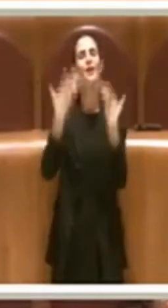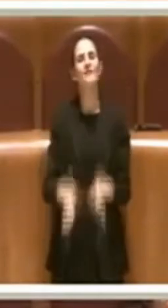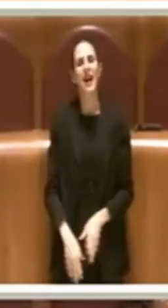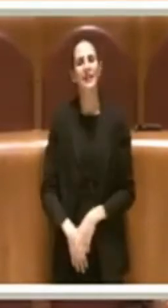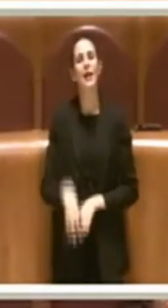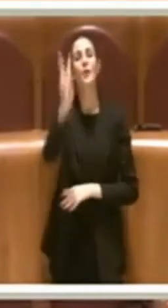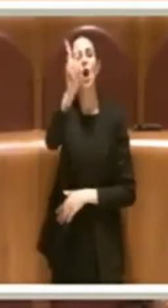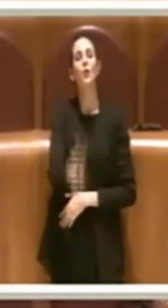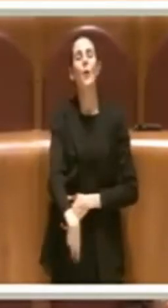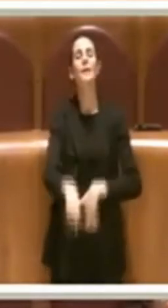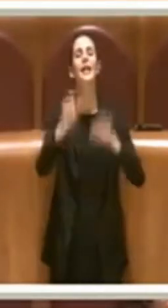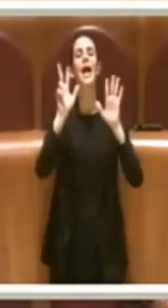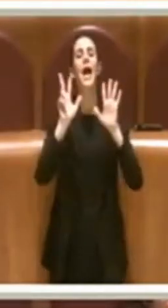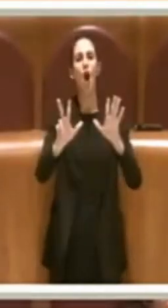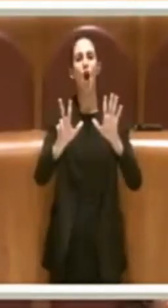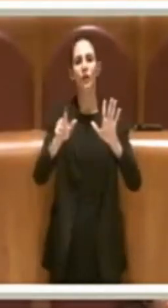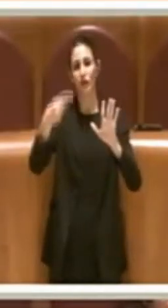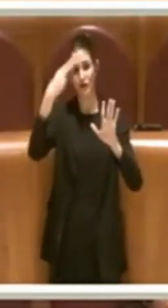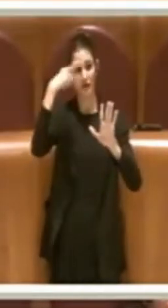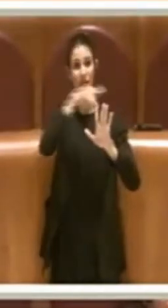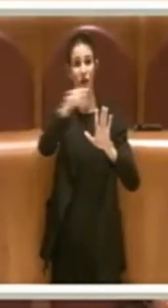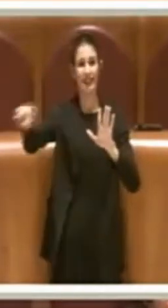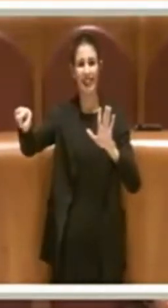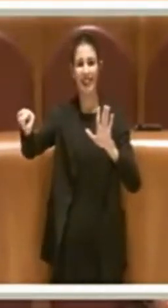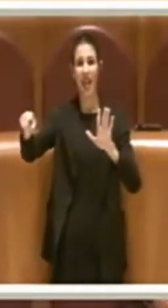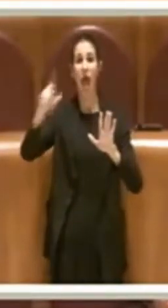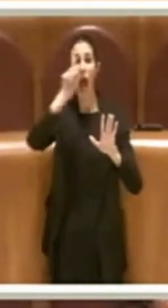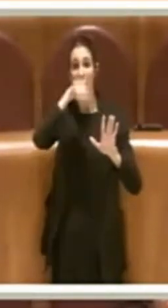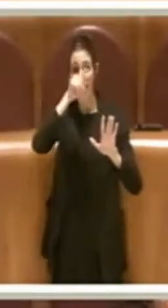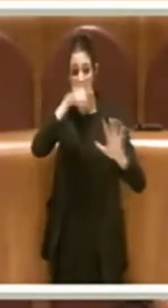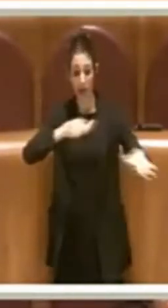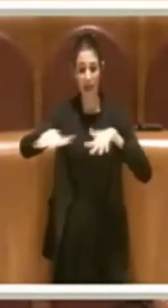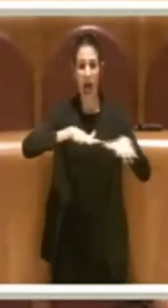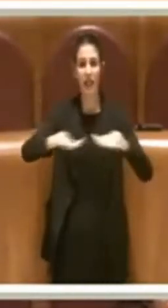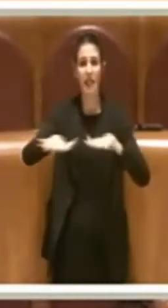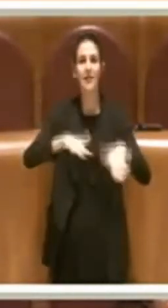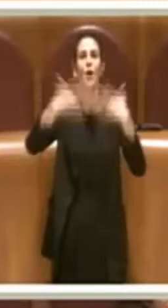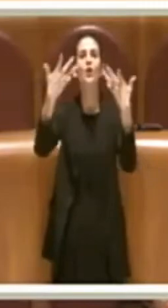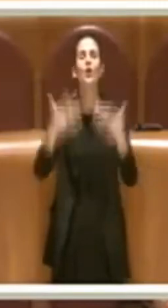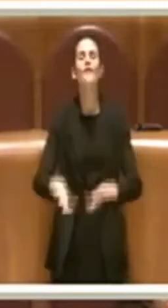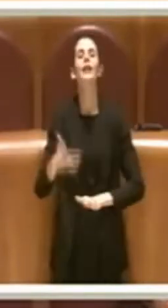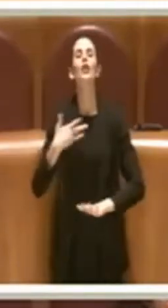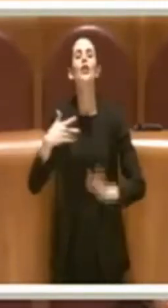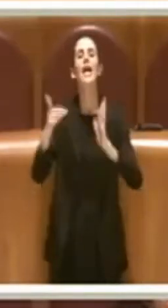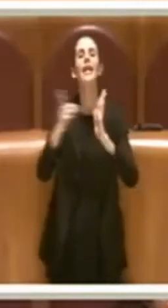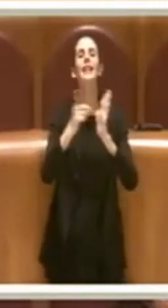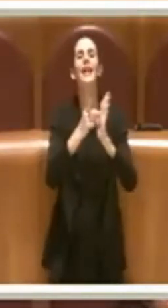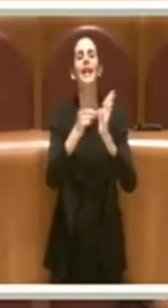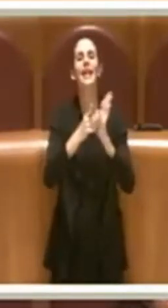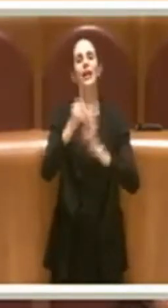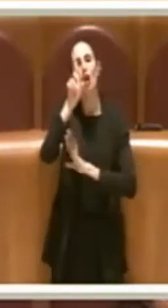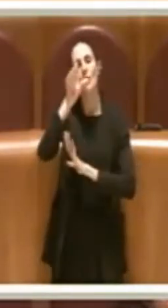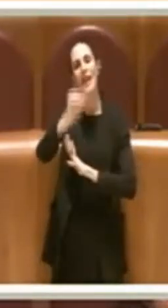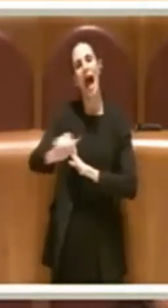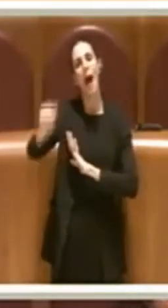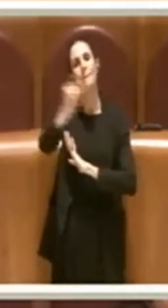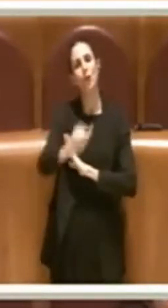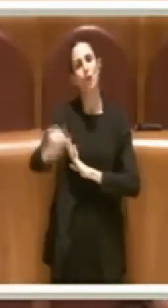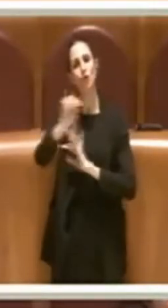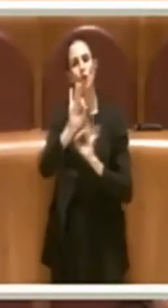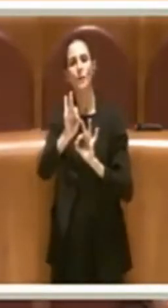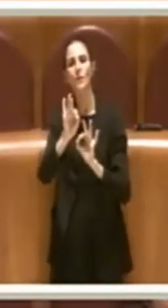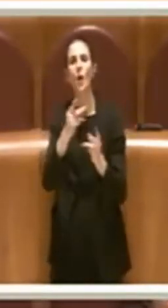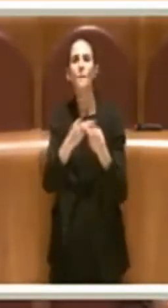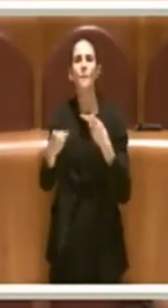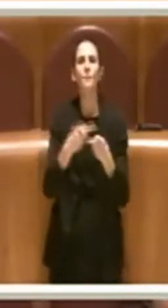quando ci fu la tragedia del terremoto all'Aquila, venne poi varato il decreto Abruzzo. Con il decreto Abruzzo si cercò di incamerare più soldi